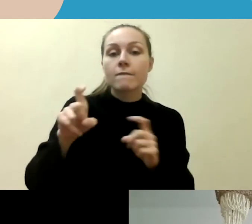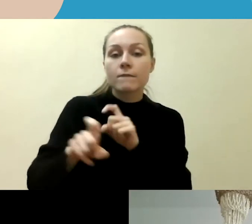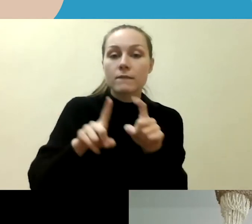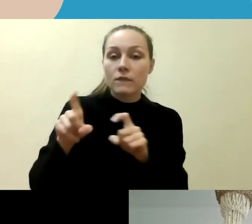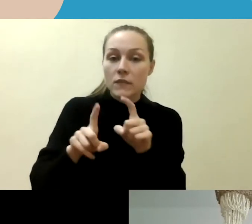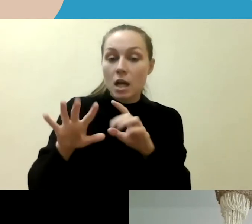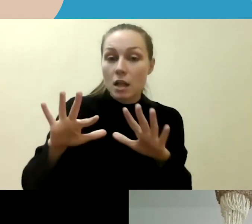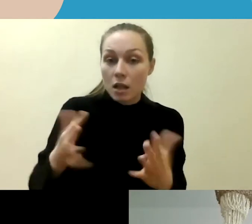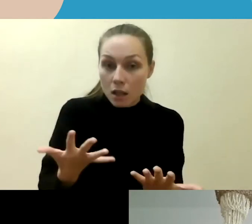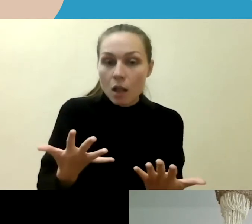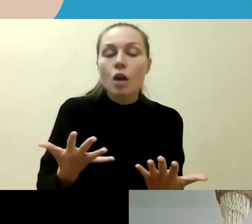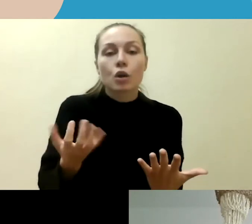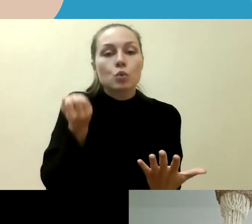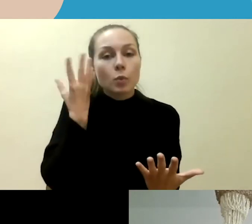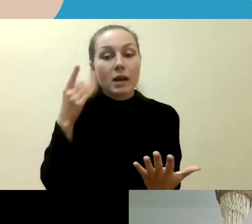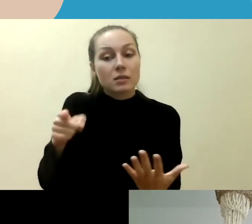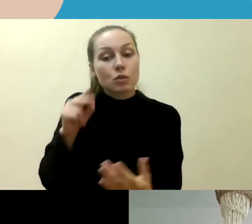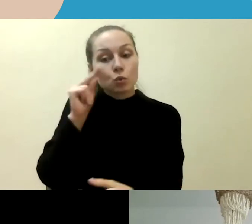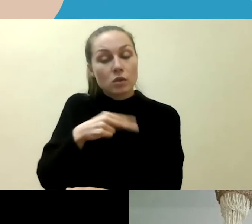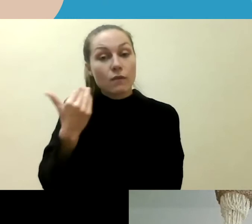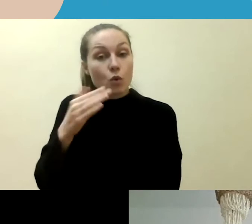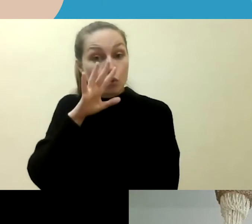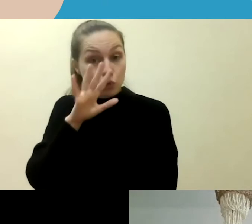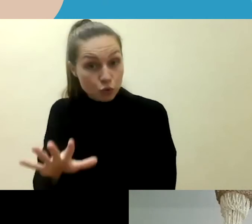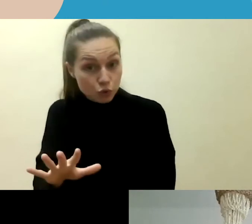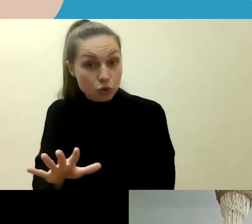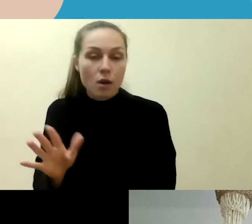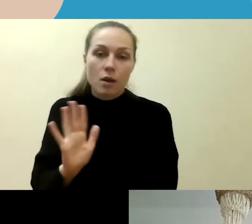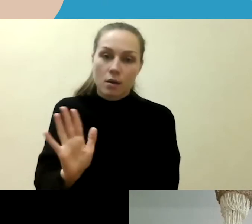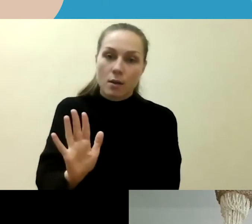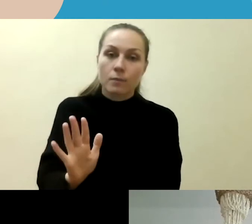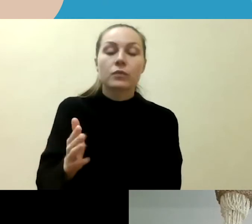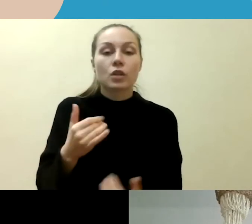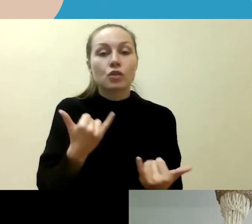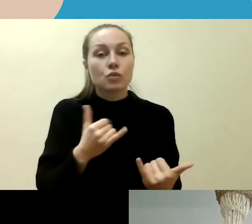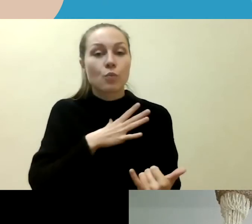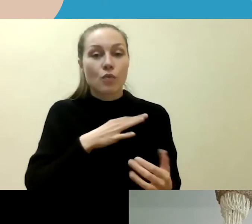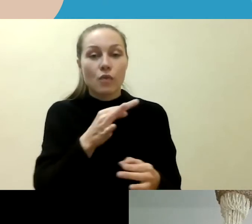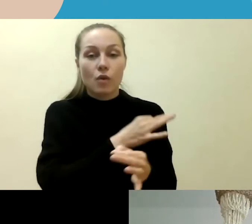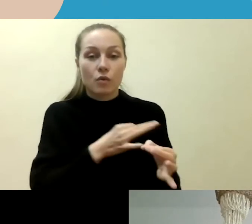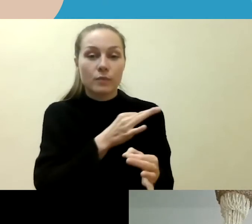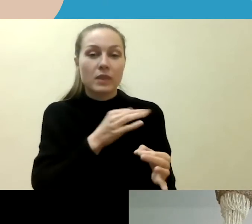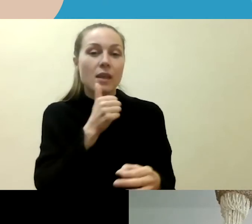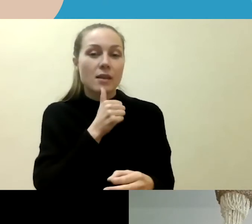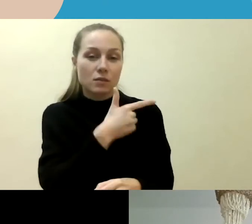nusipęsti, ar tai nepykantos nusikaltimas. Apie šitą poreikį taip pat kalbėjo šiandien anksesnėja diskusija ir esbo atstovas.